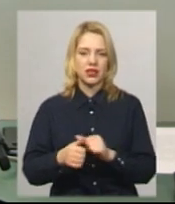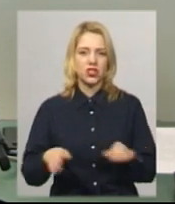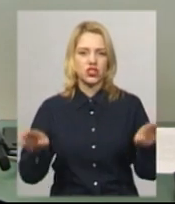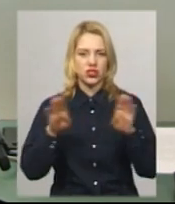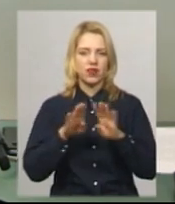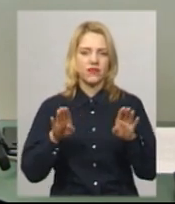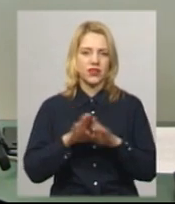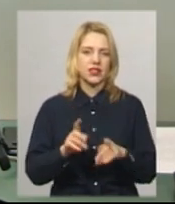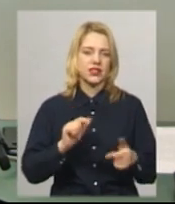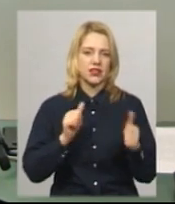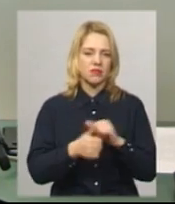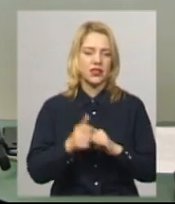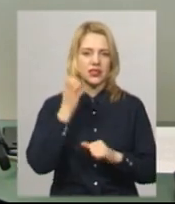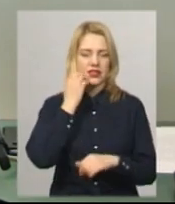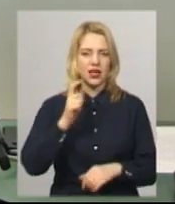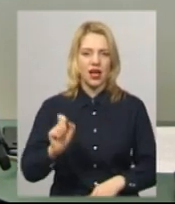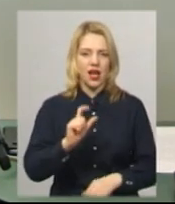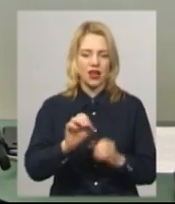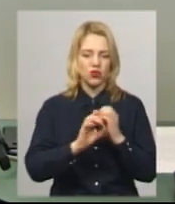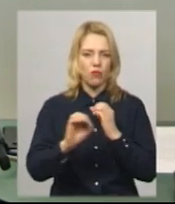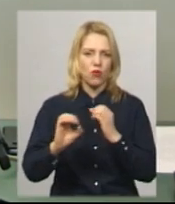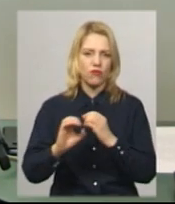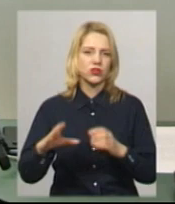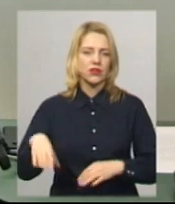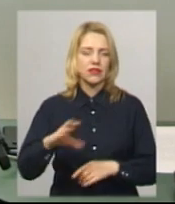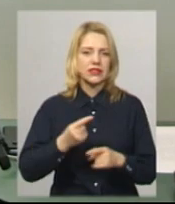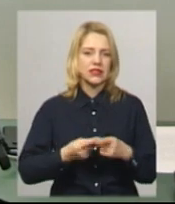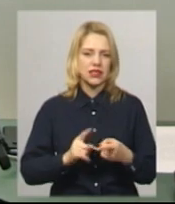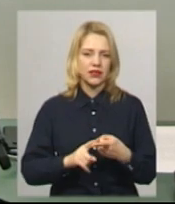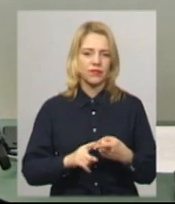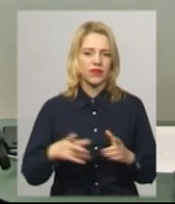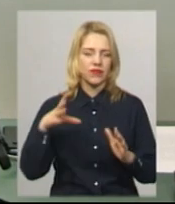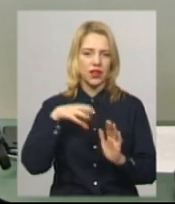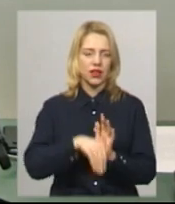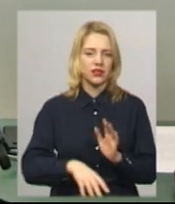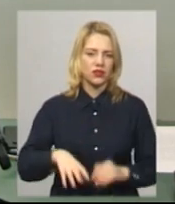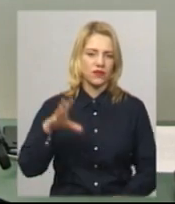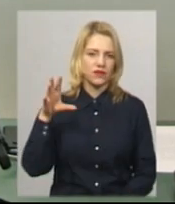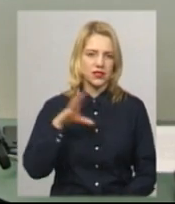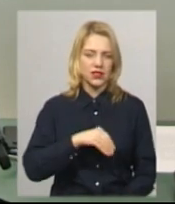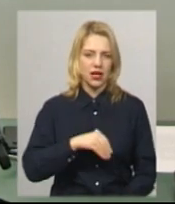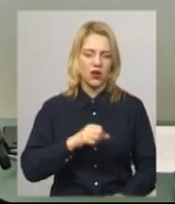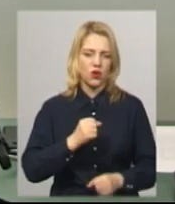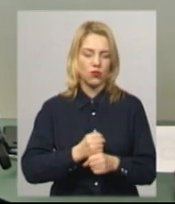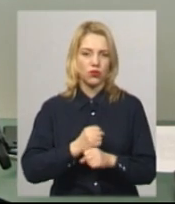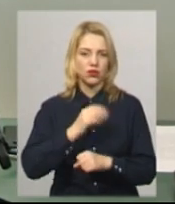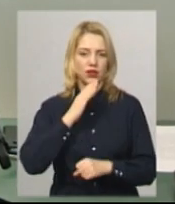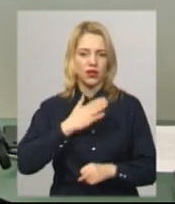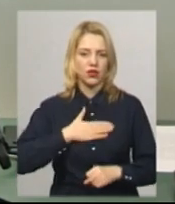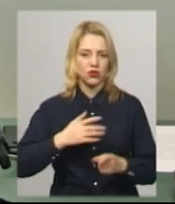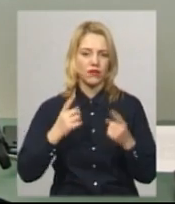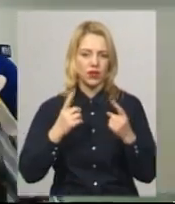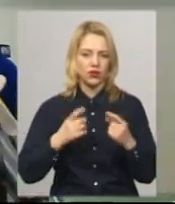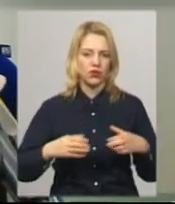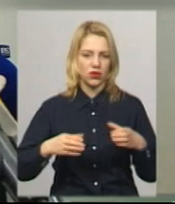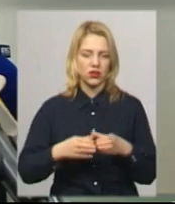заміна старих газопроводів. Тобто, в цьому тарифі вкладена абсолютно вся робота нашого великого